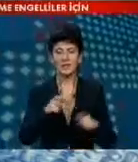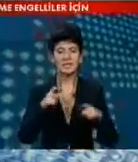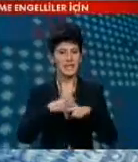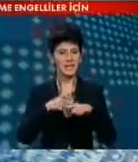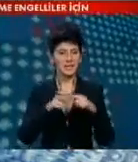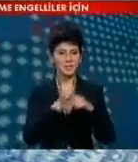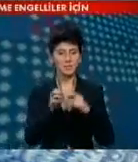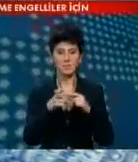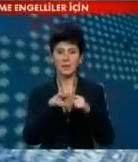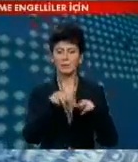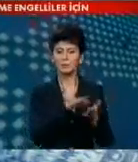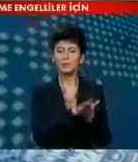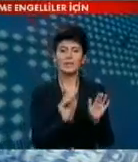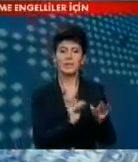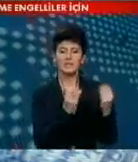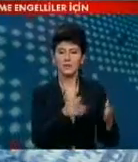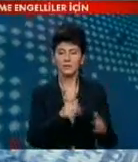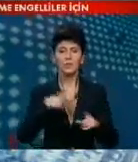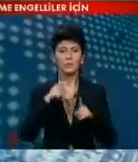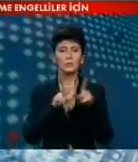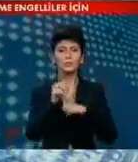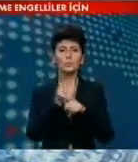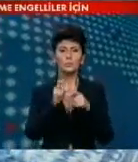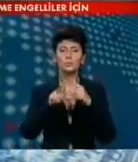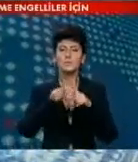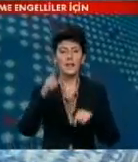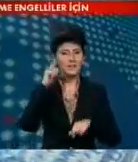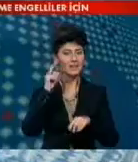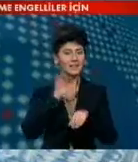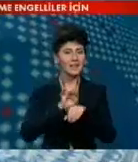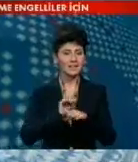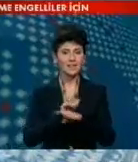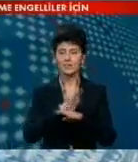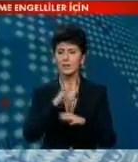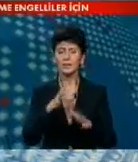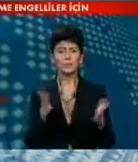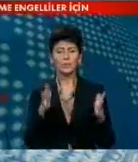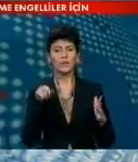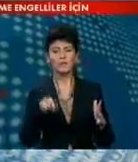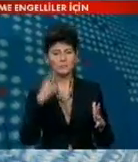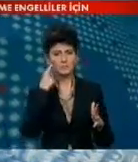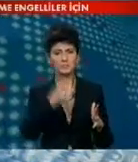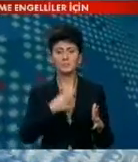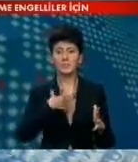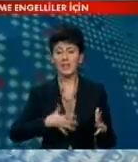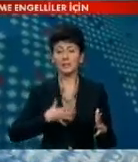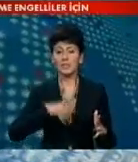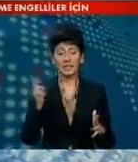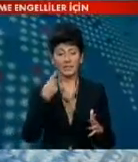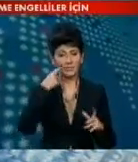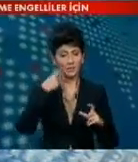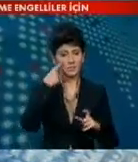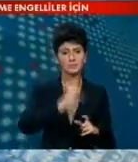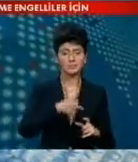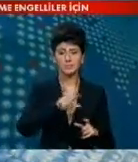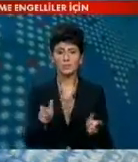verdi. Gala saati yaklaşınca duygusal dakikalar yaşandı. Garip bir duygu. Çok mutluyuz ve heyecanlıyız. Biz de ilk defa izleyeceğiz filmi.